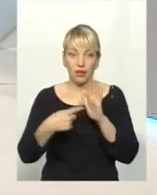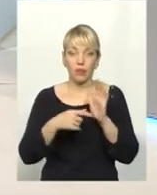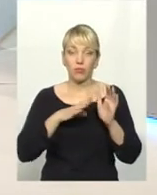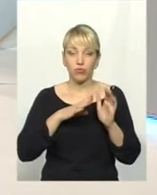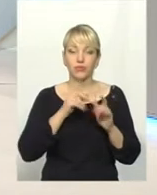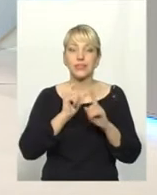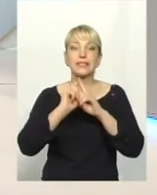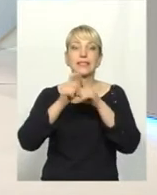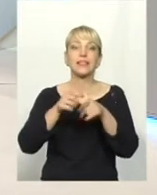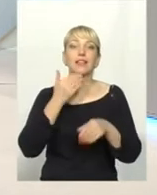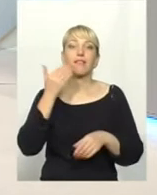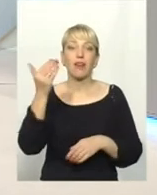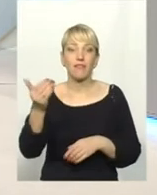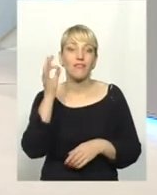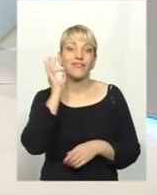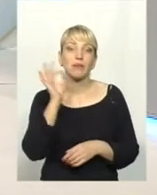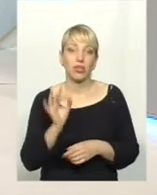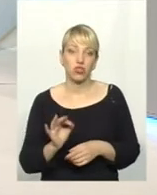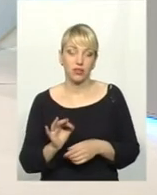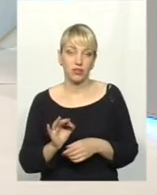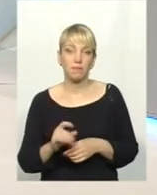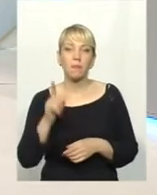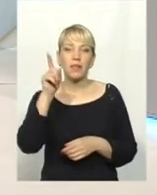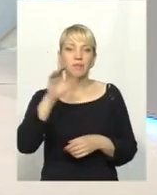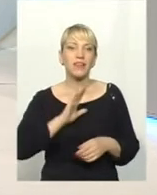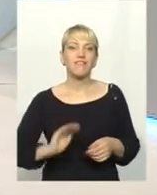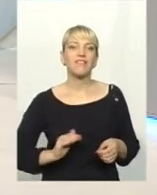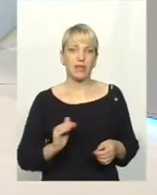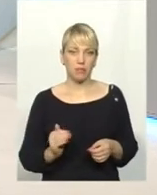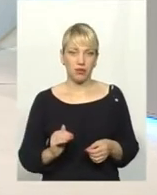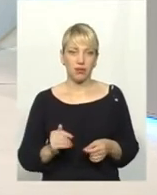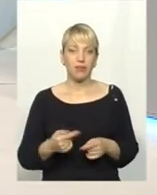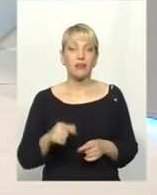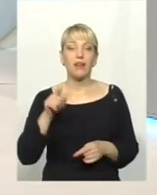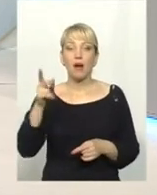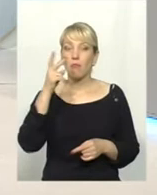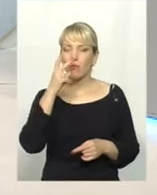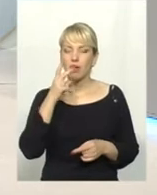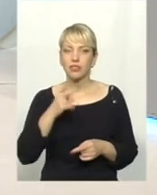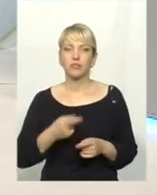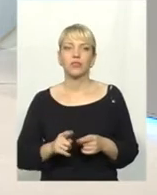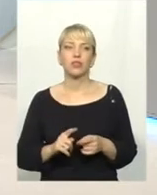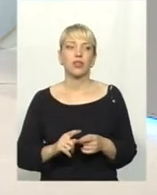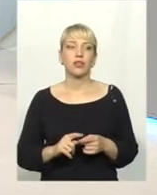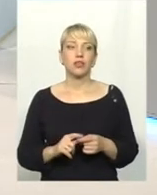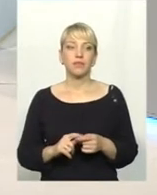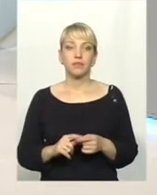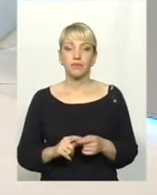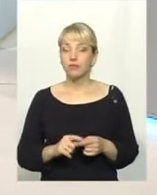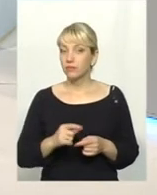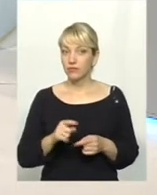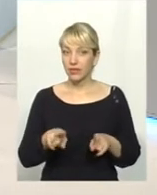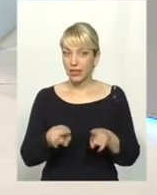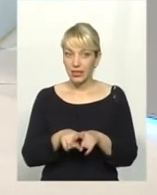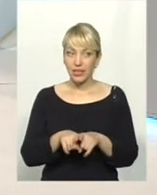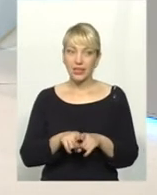Німеччині, на хешмашенфабрик фірмі, там бачив такий, другу особу в цій потужній фірмі, бачив він такий